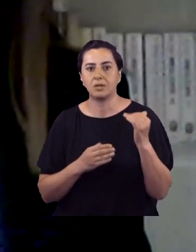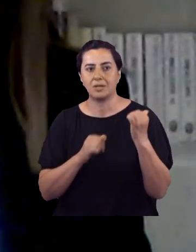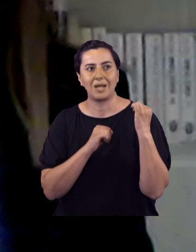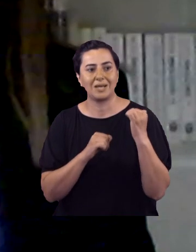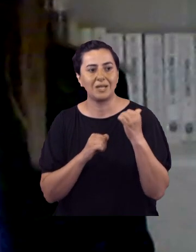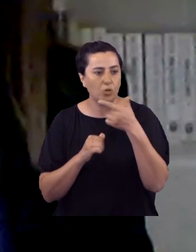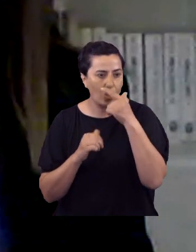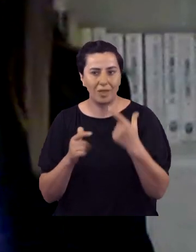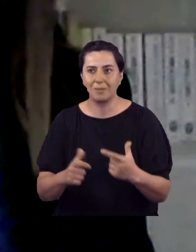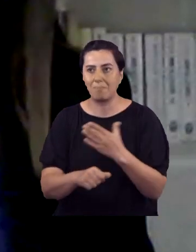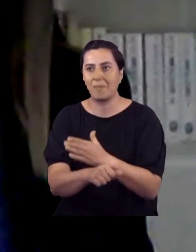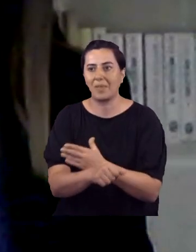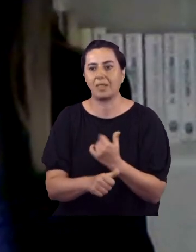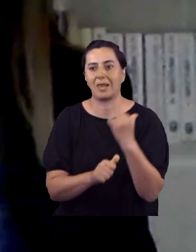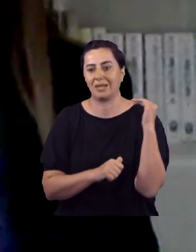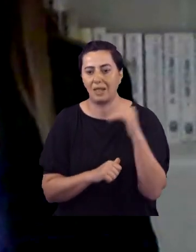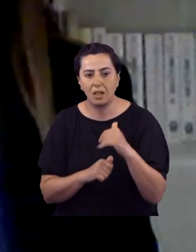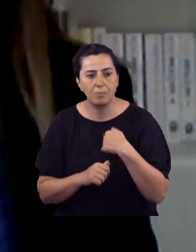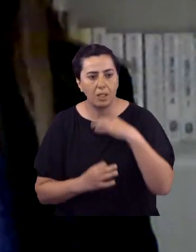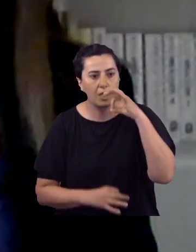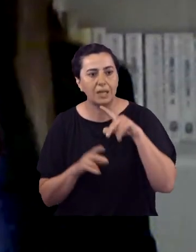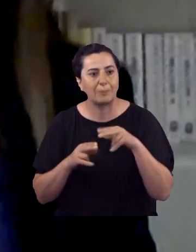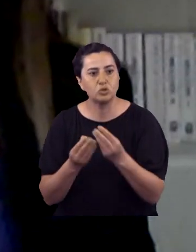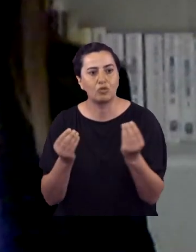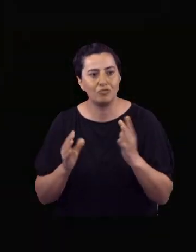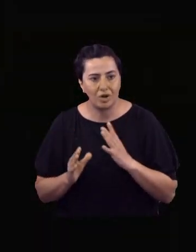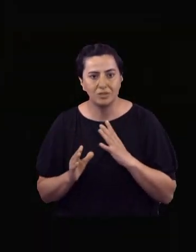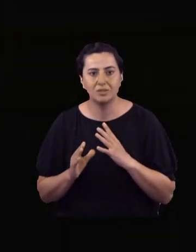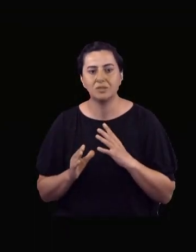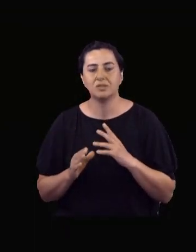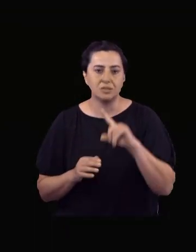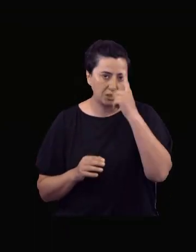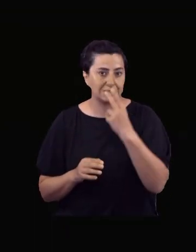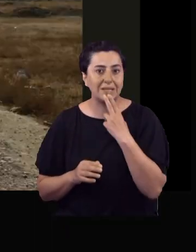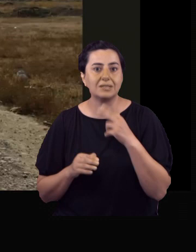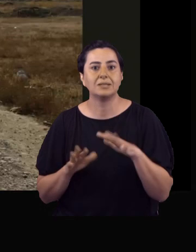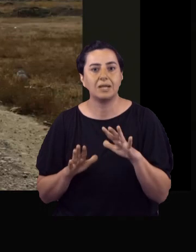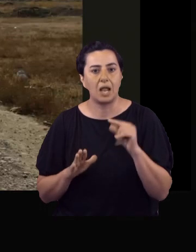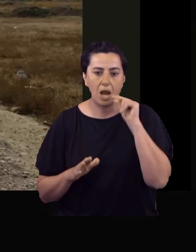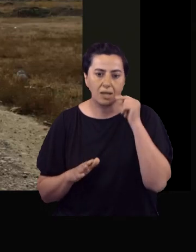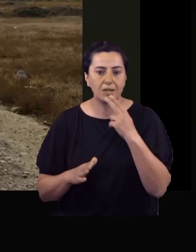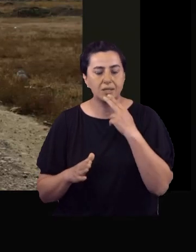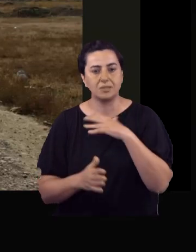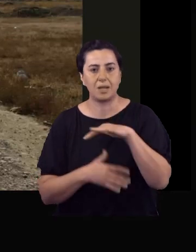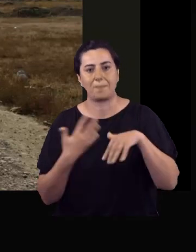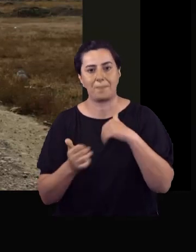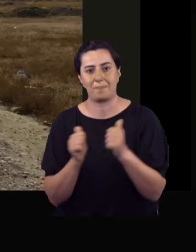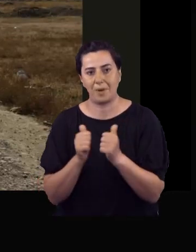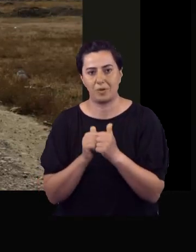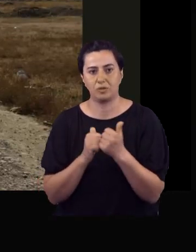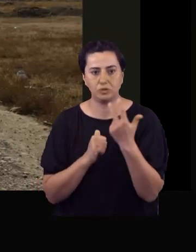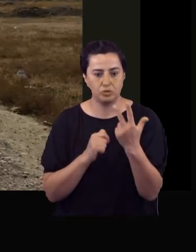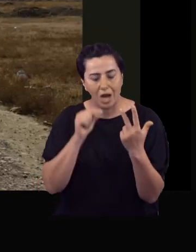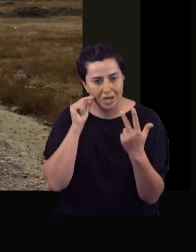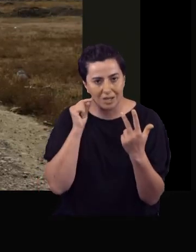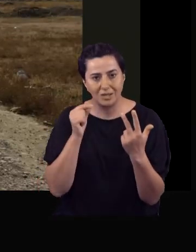dönen bir genç ekiple tanıştım. Bu genç ekip sadece kadınlardan yer almıyordu. Erkeklerin de içinde olduğu, üç